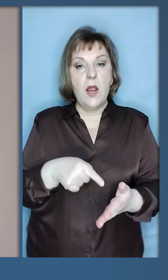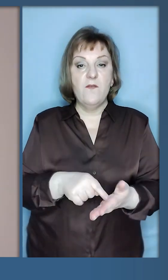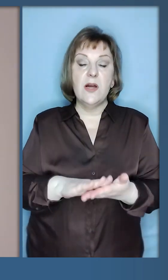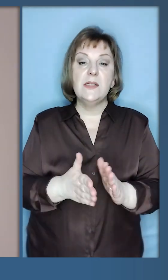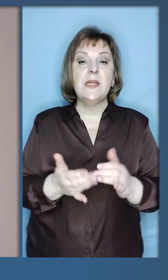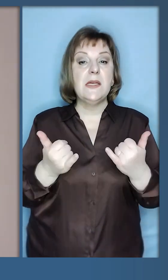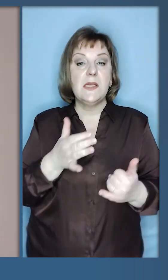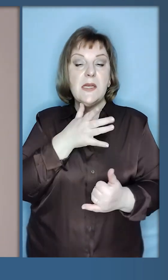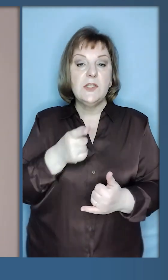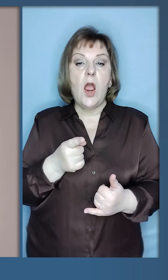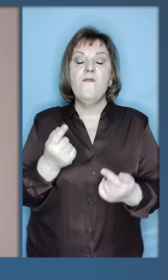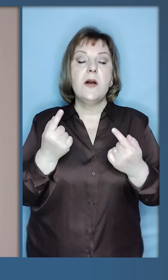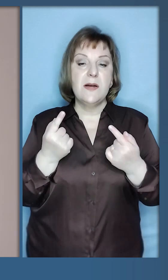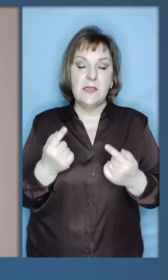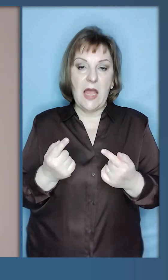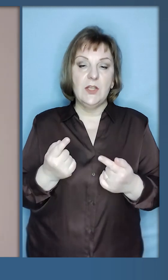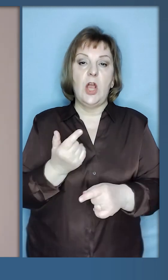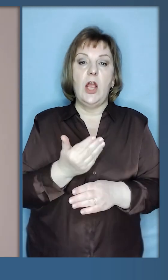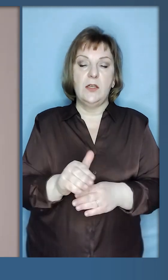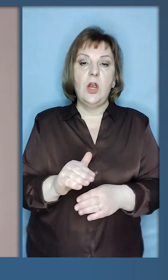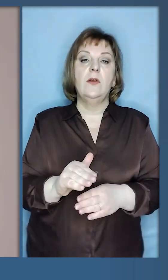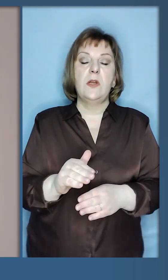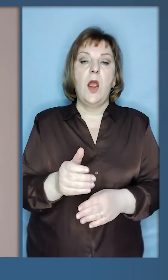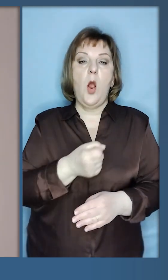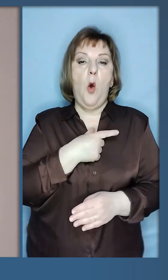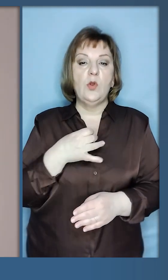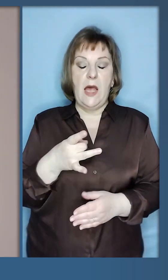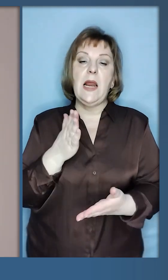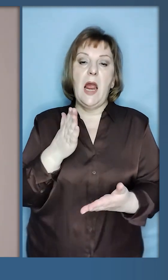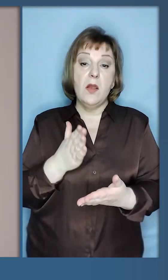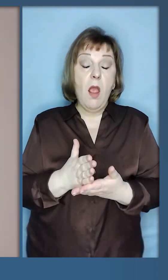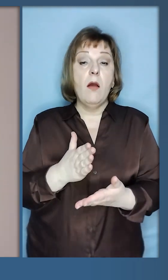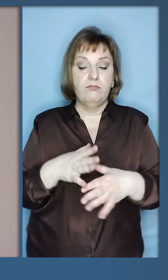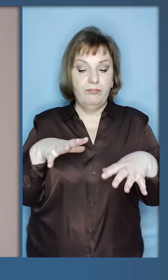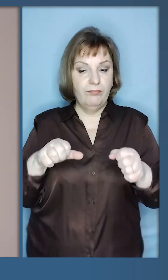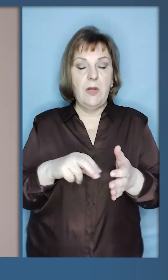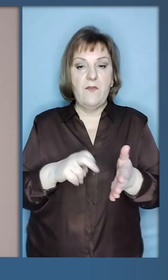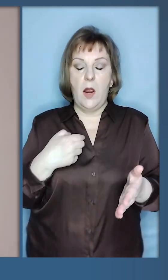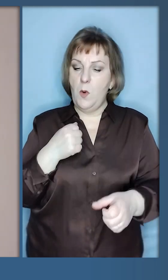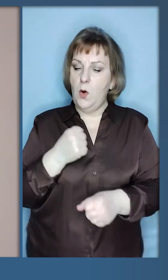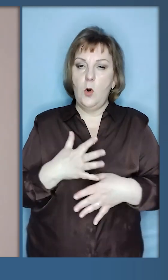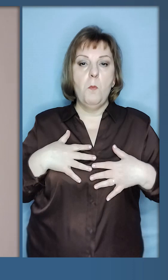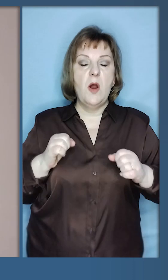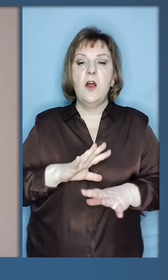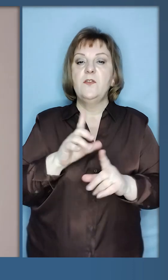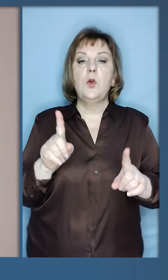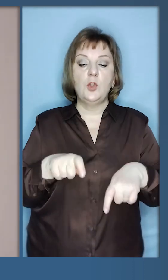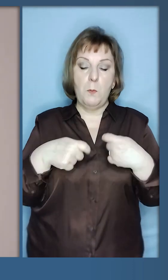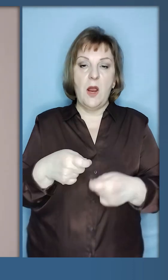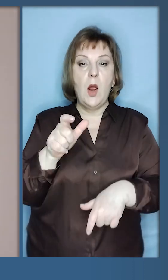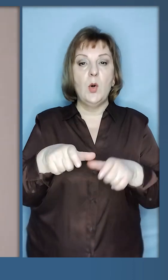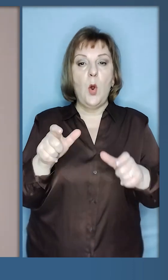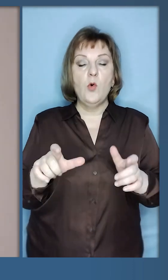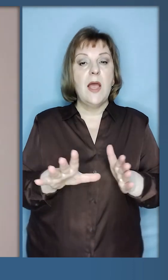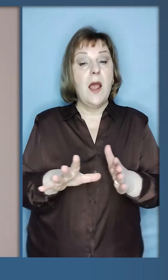місто. Станом на цей час в значній частині Одеського регіону є відключення. Ми робимо все, щоб дати